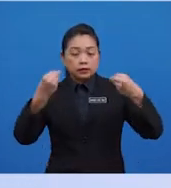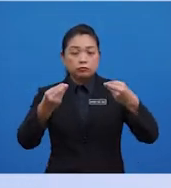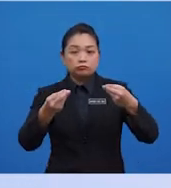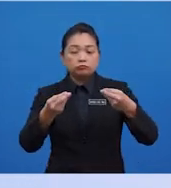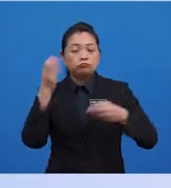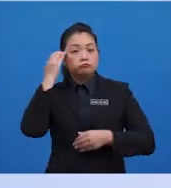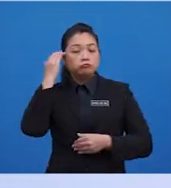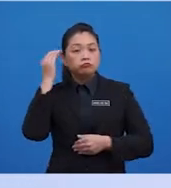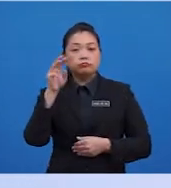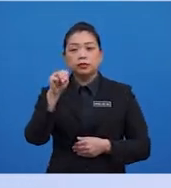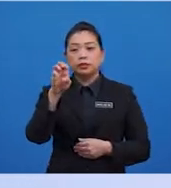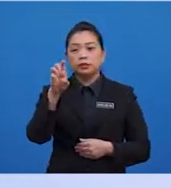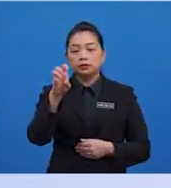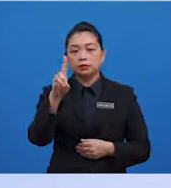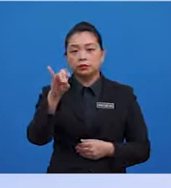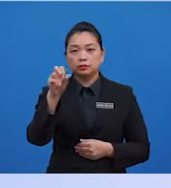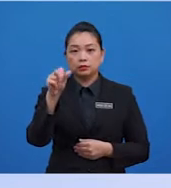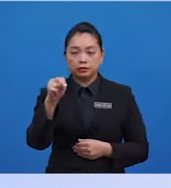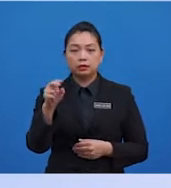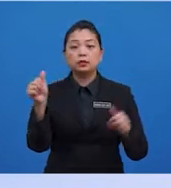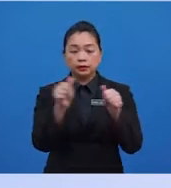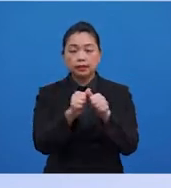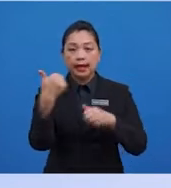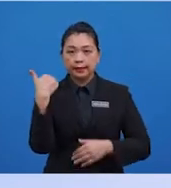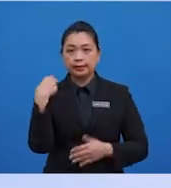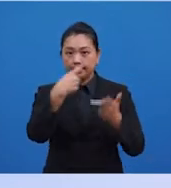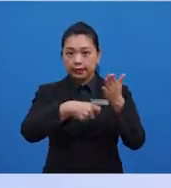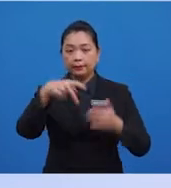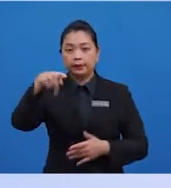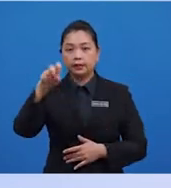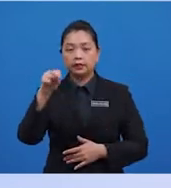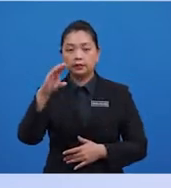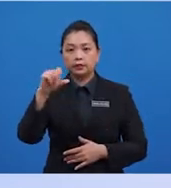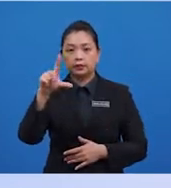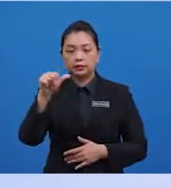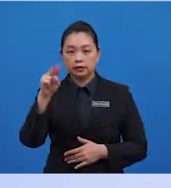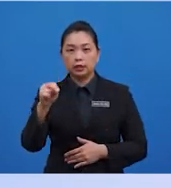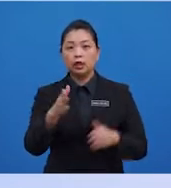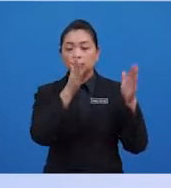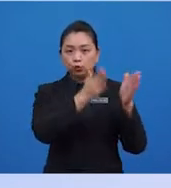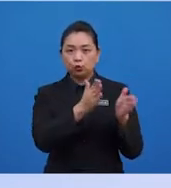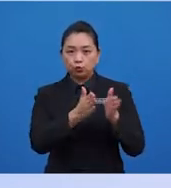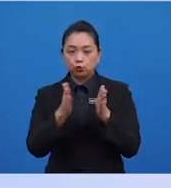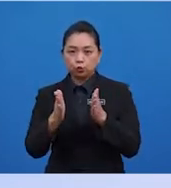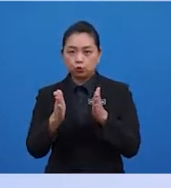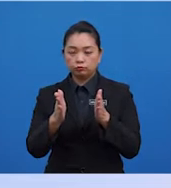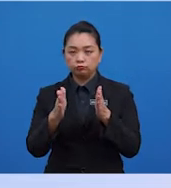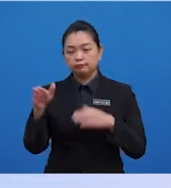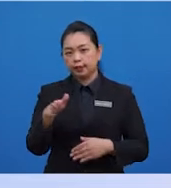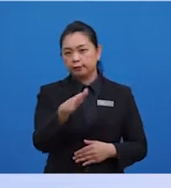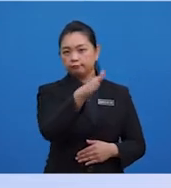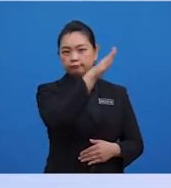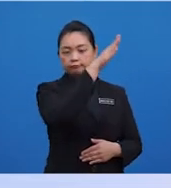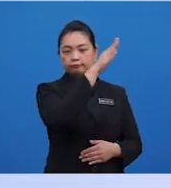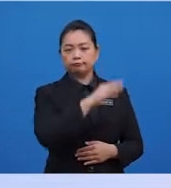median dengan mengambil kira nilai pencelan, Langkah pertama, susun nilai cerapan secara